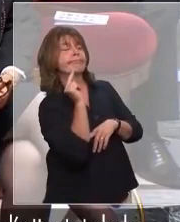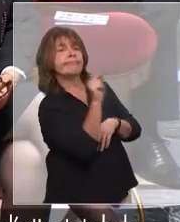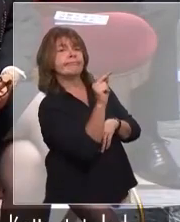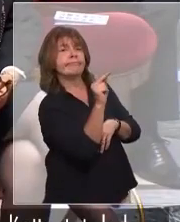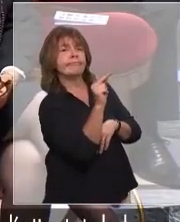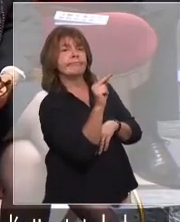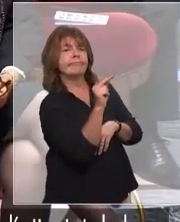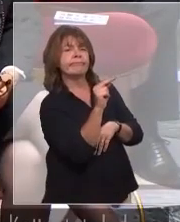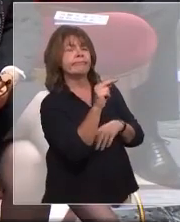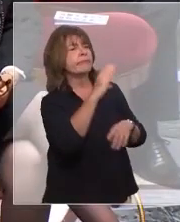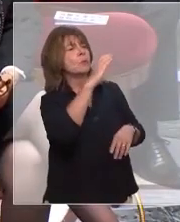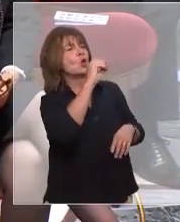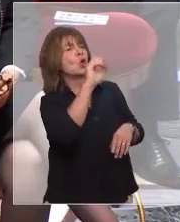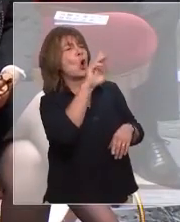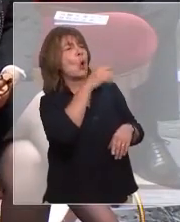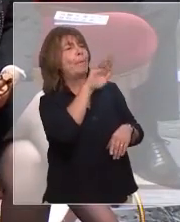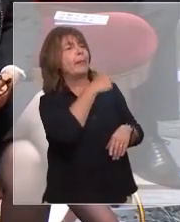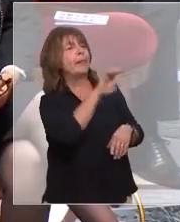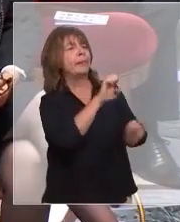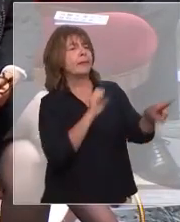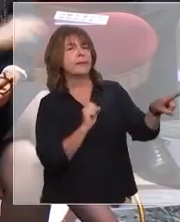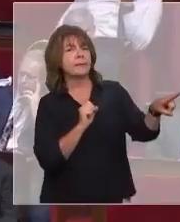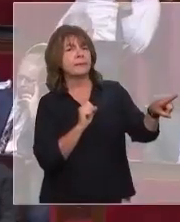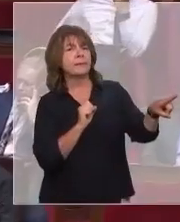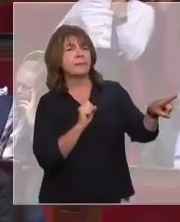Corbyn, Corbyn,